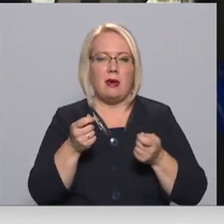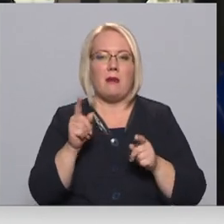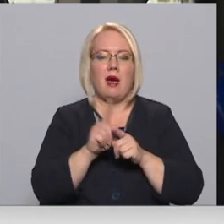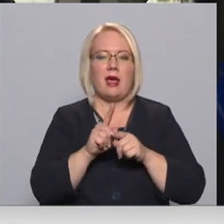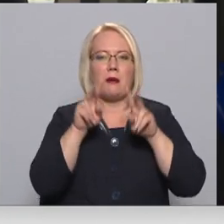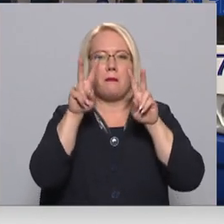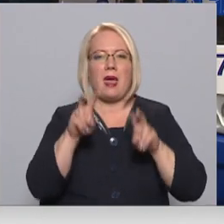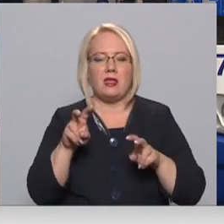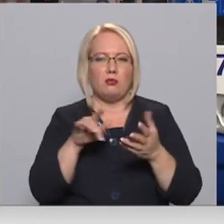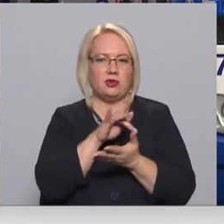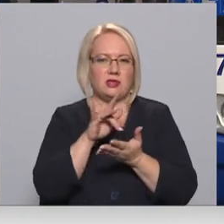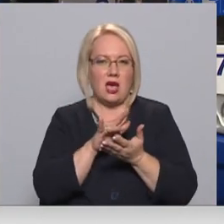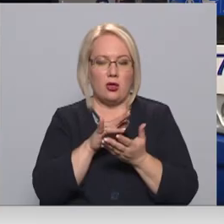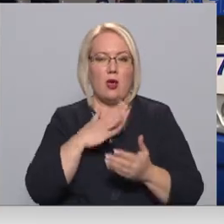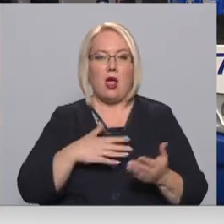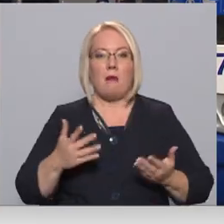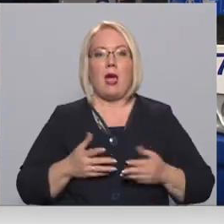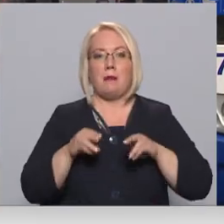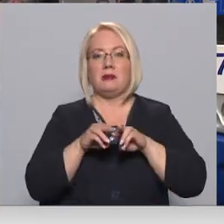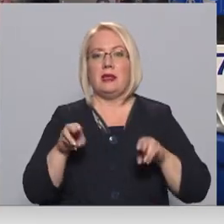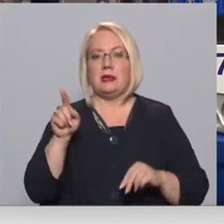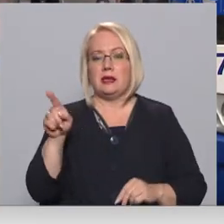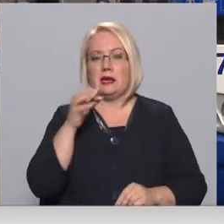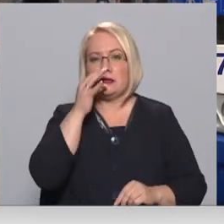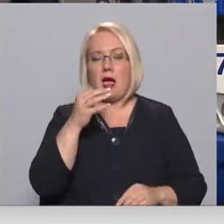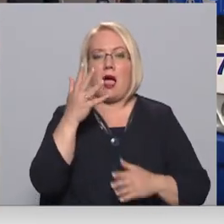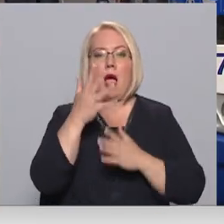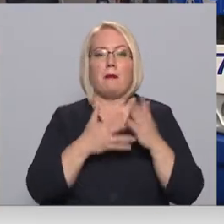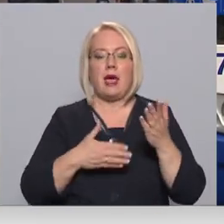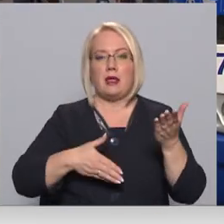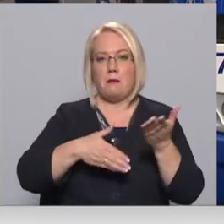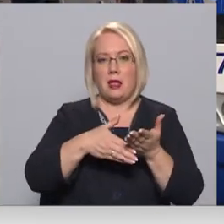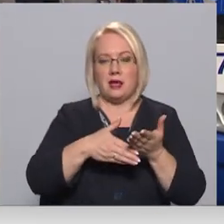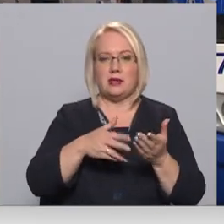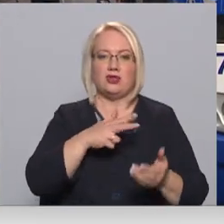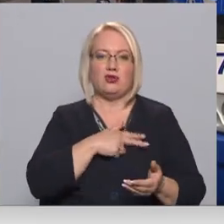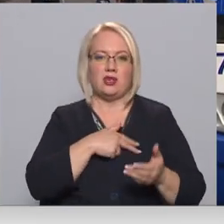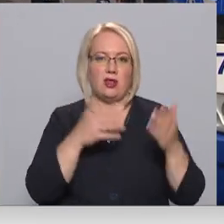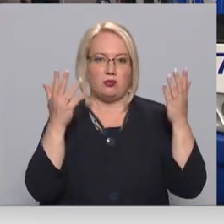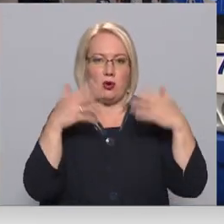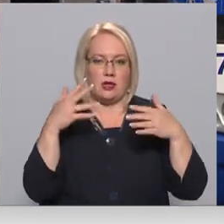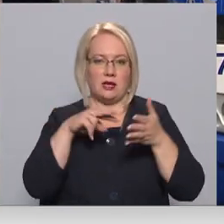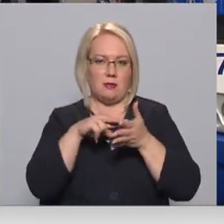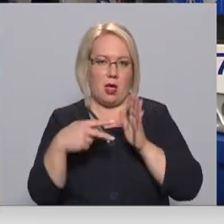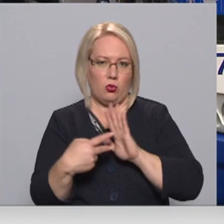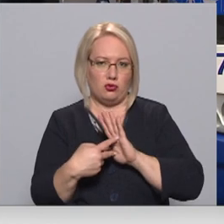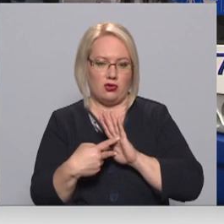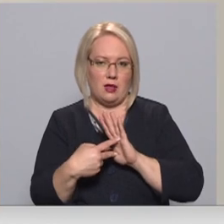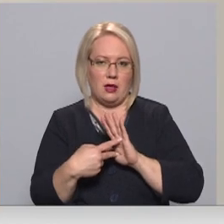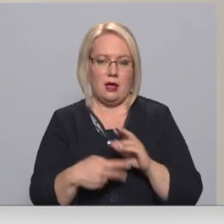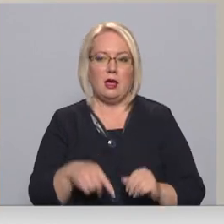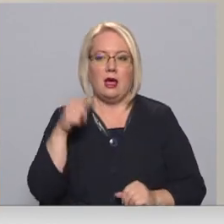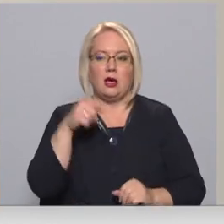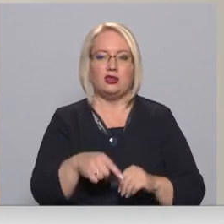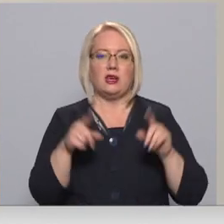institūtu Bior. Labklaibas ministrijā norāda aprēķini palīdzēšot sociālās politikas plānošanā. Šis